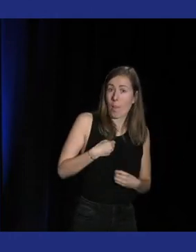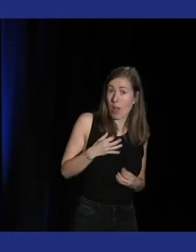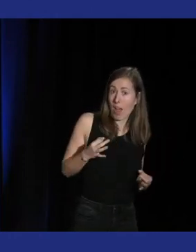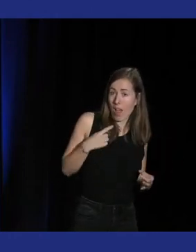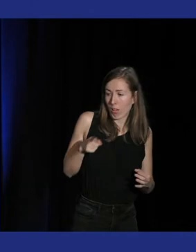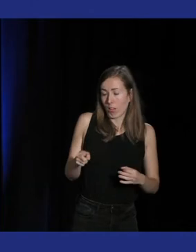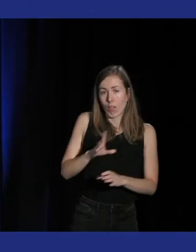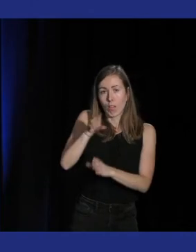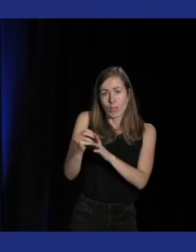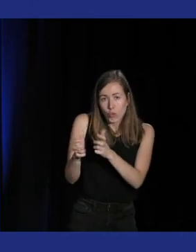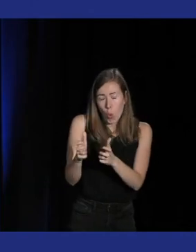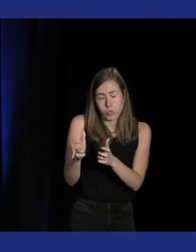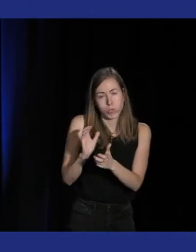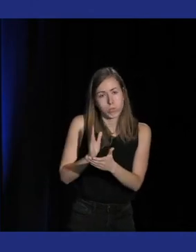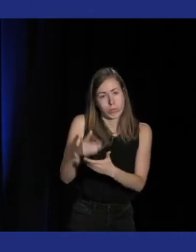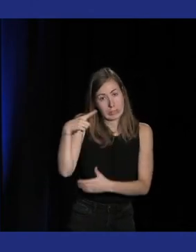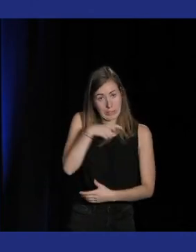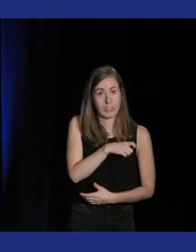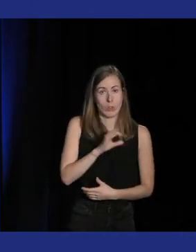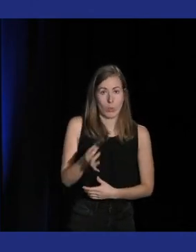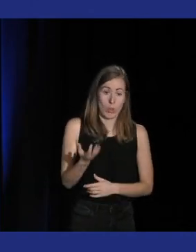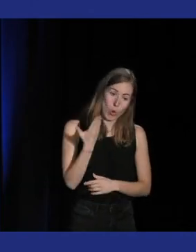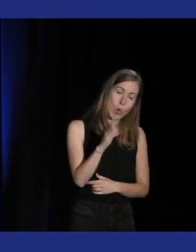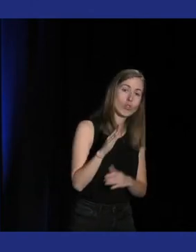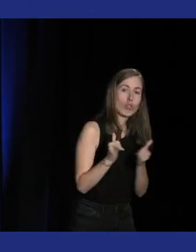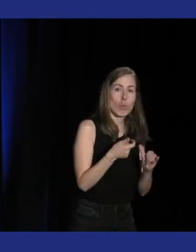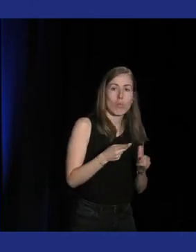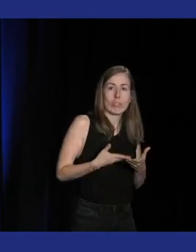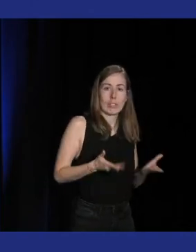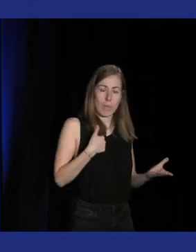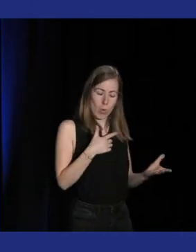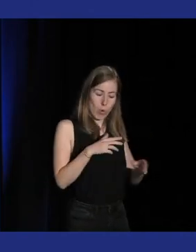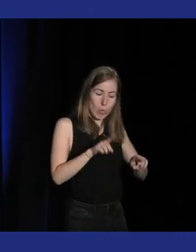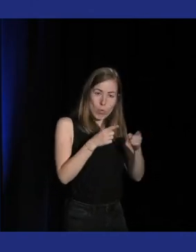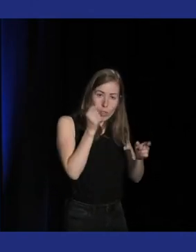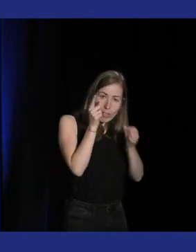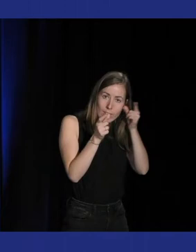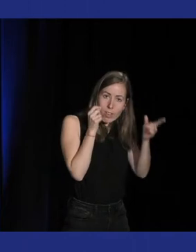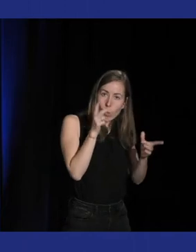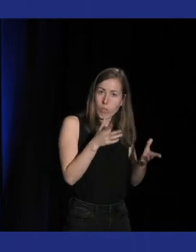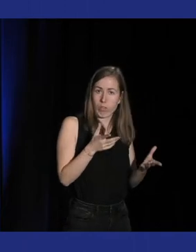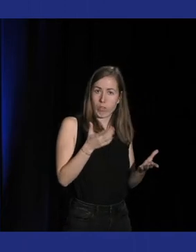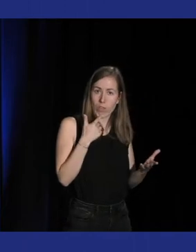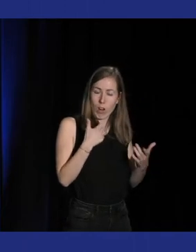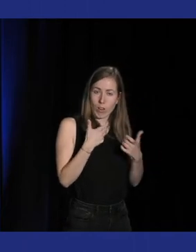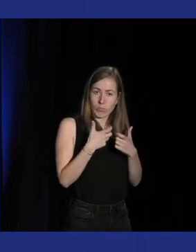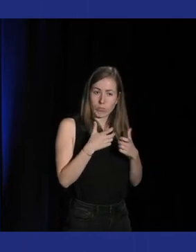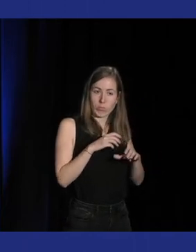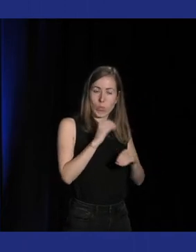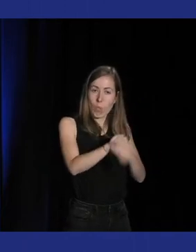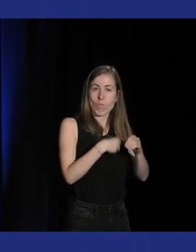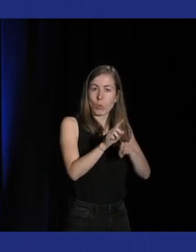là où justement d'autres jeux comme ça peuvent permettre d'avoir un petit peu plus de permettre un accès plus simplifié on va dire à la musique